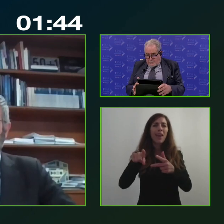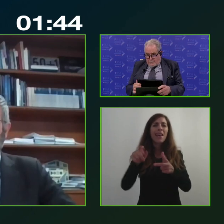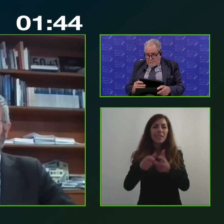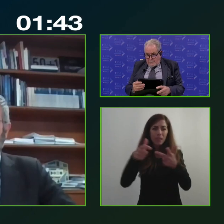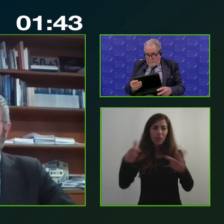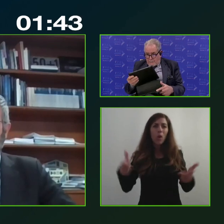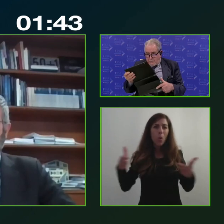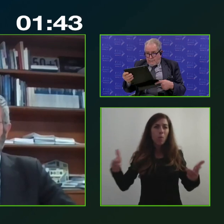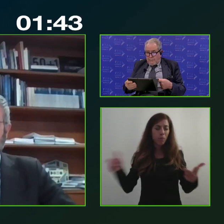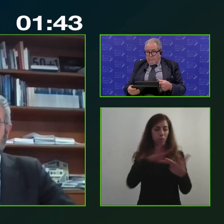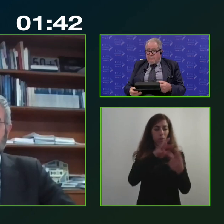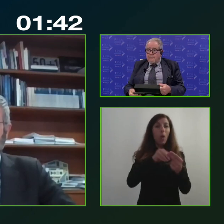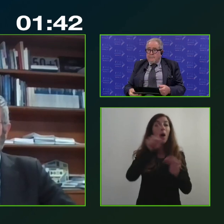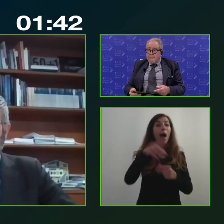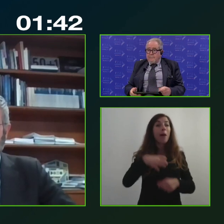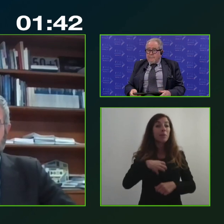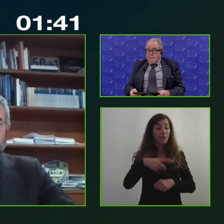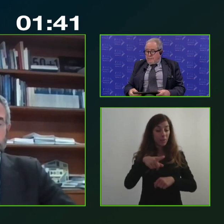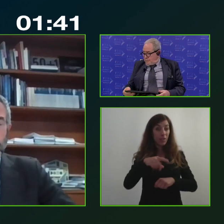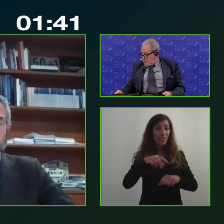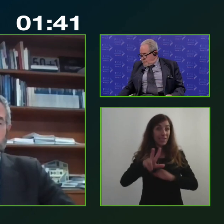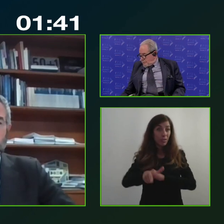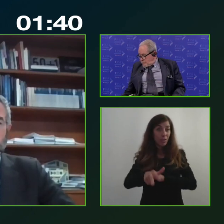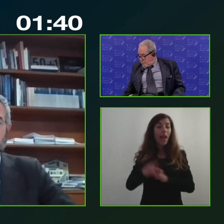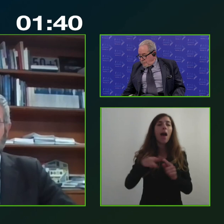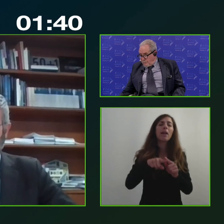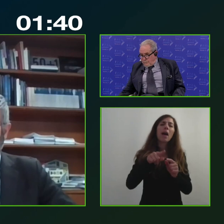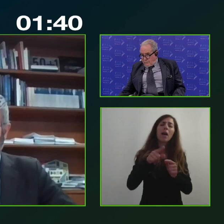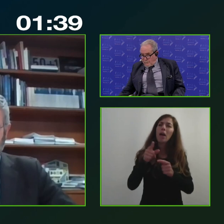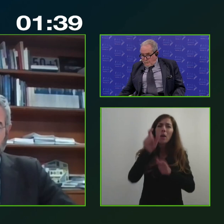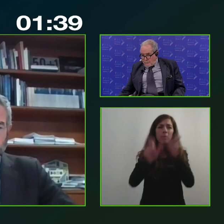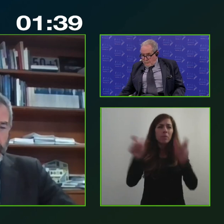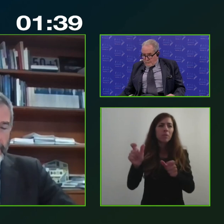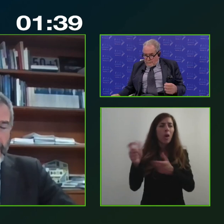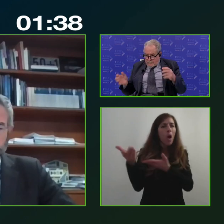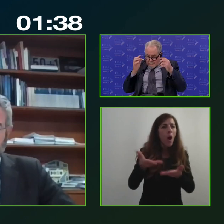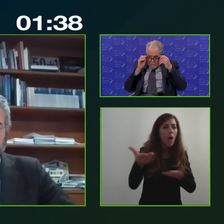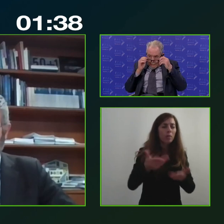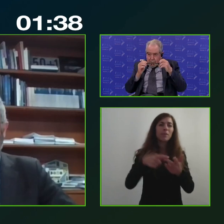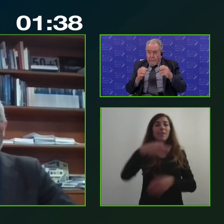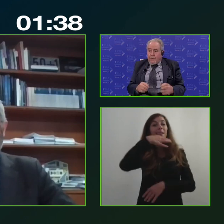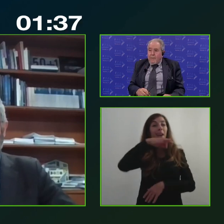siciliana e tutti quanti gli ospiti e i relatori dei